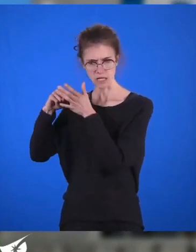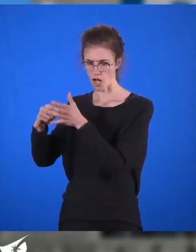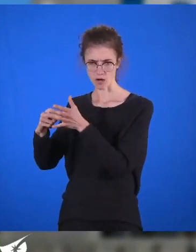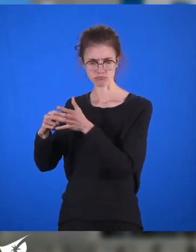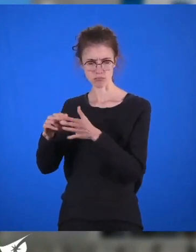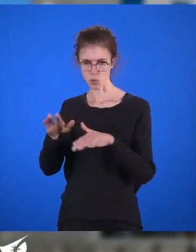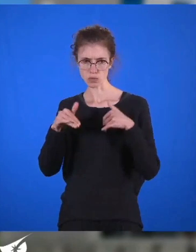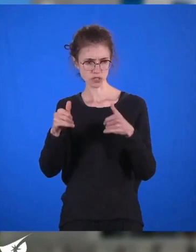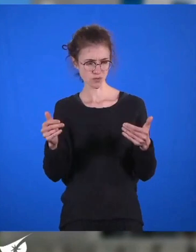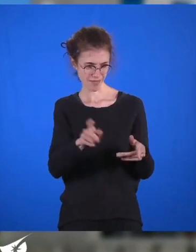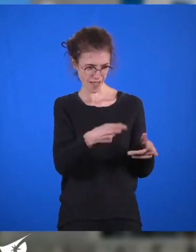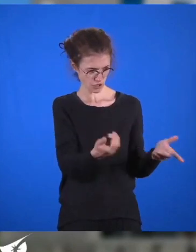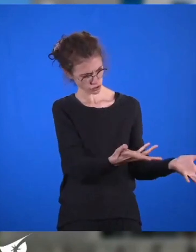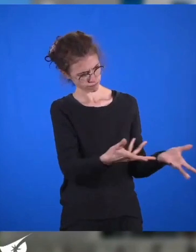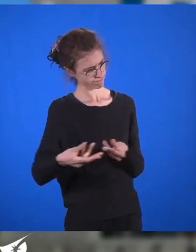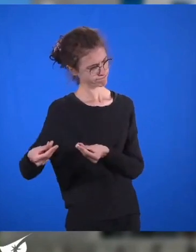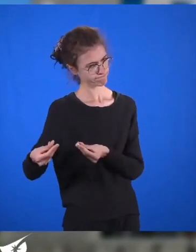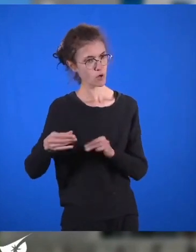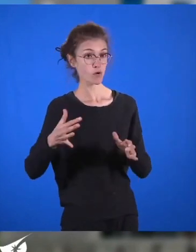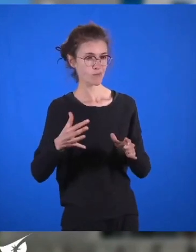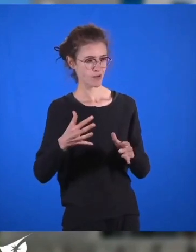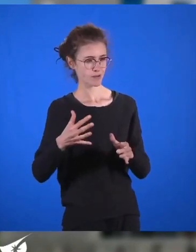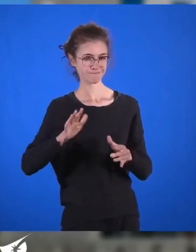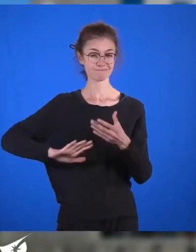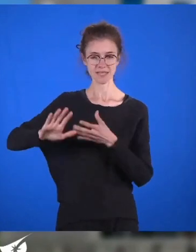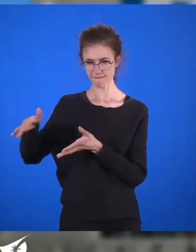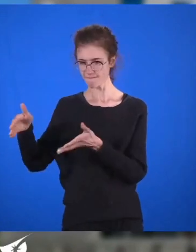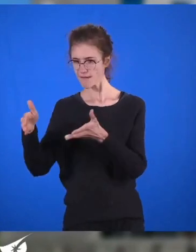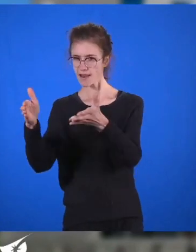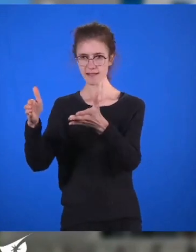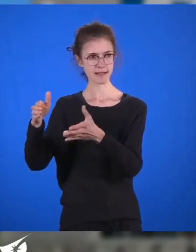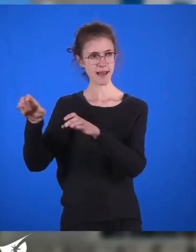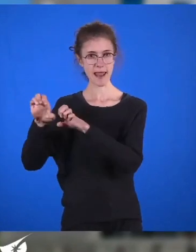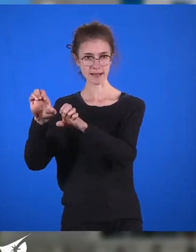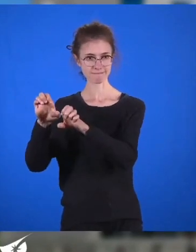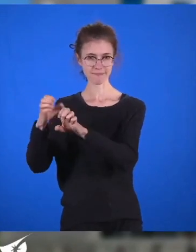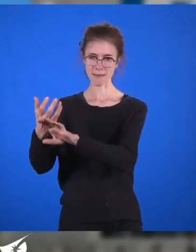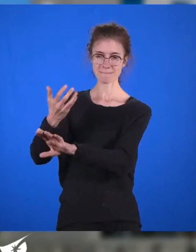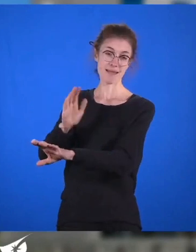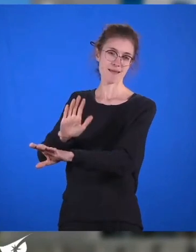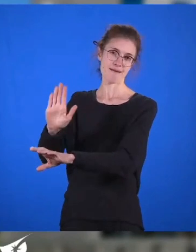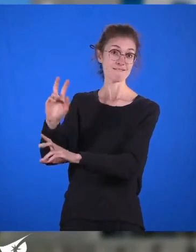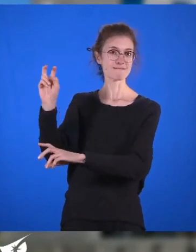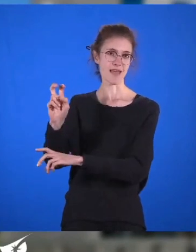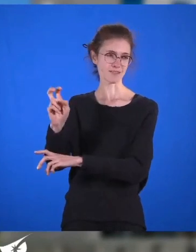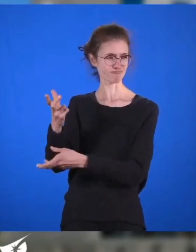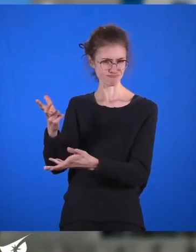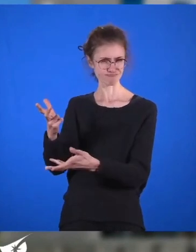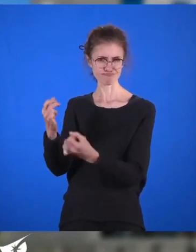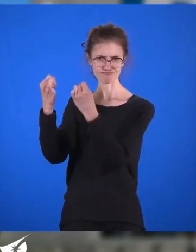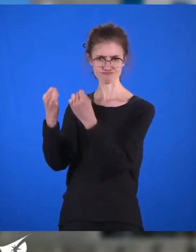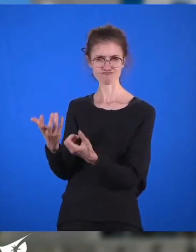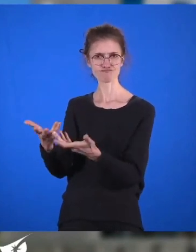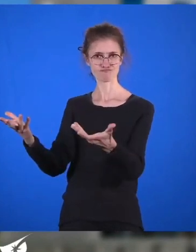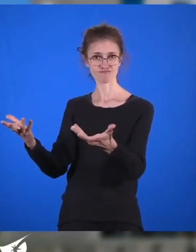'activité. Nous renforçons l'identité verte de la vallée de l'Erdre et avec l'ordre de mode de mobilité diversifiée